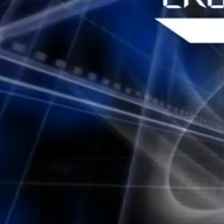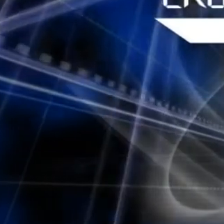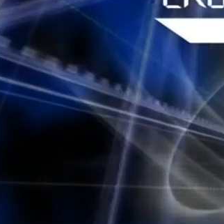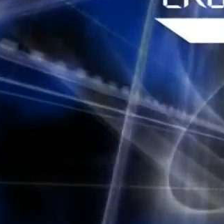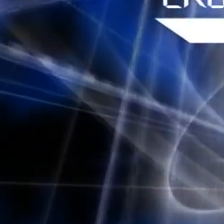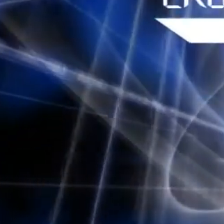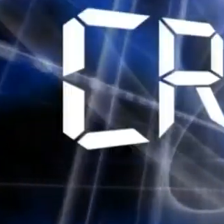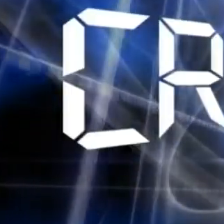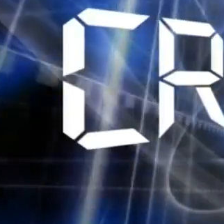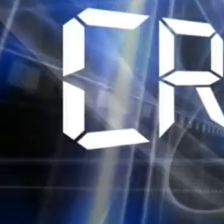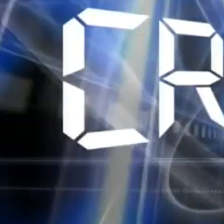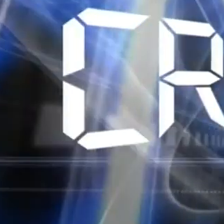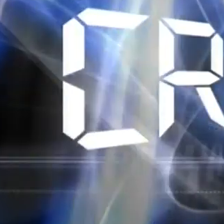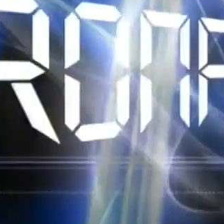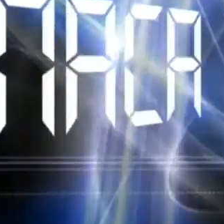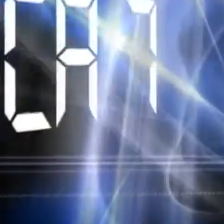tutti